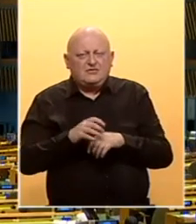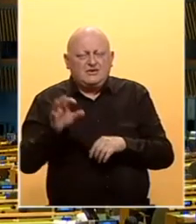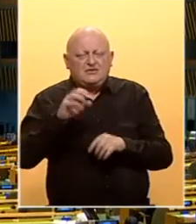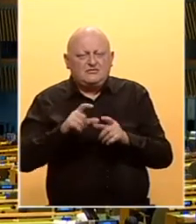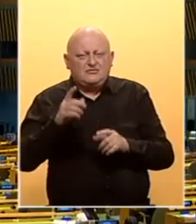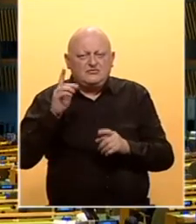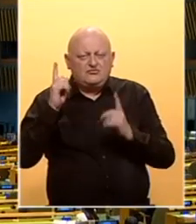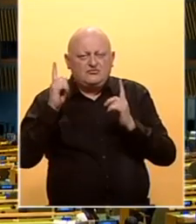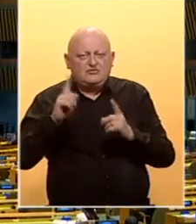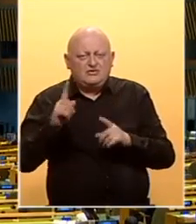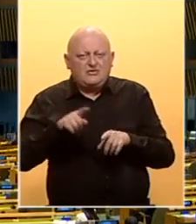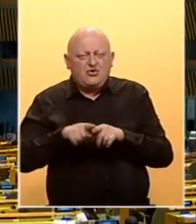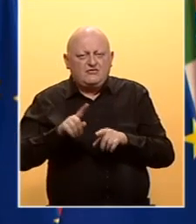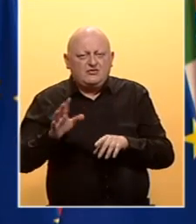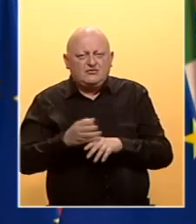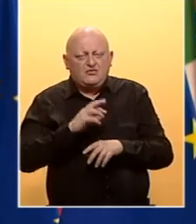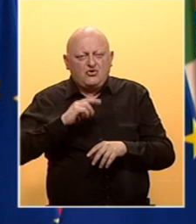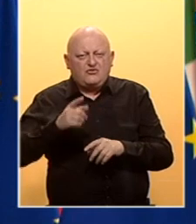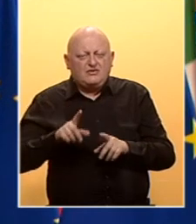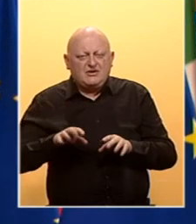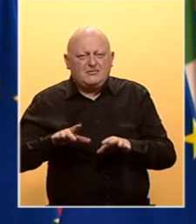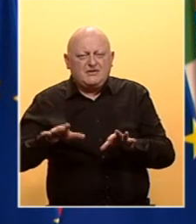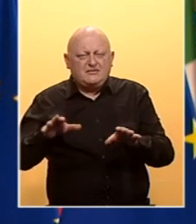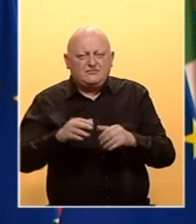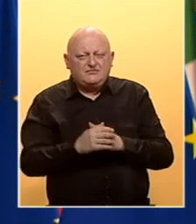su udjeli kolektivni neuspjeh u odgovoru na pandemiju.